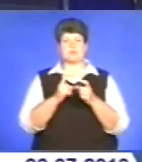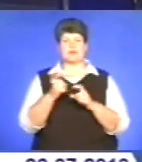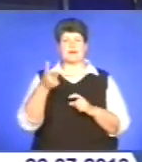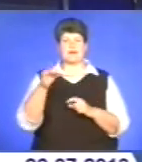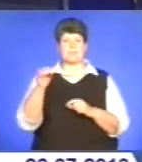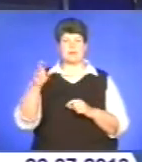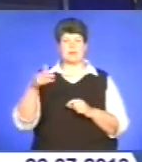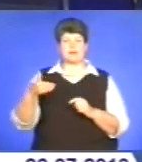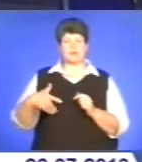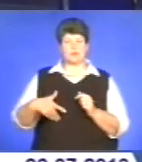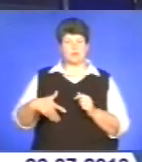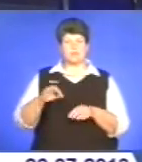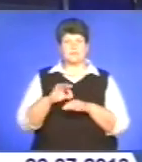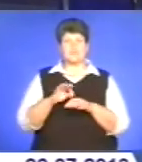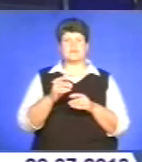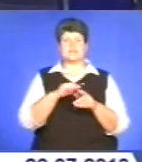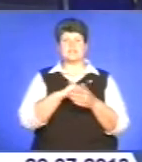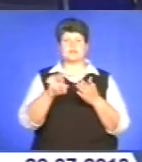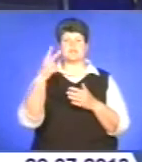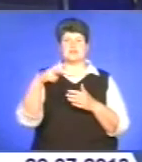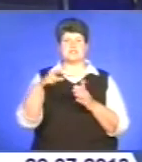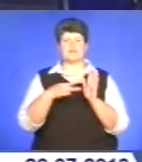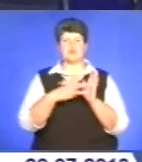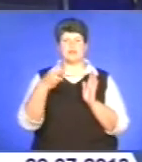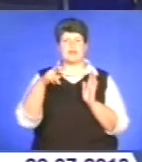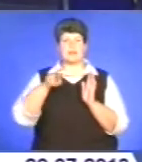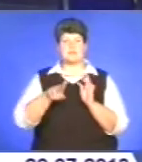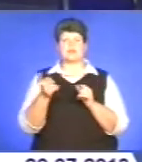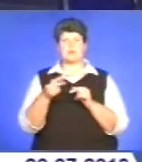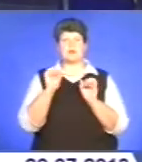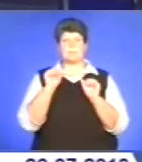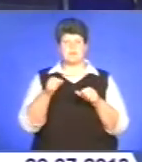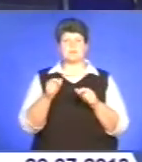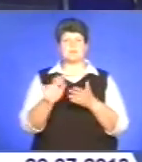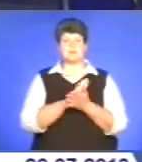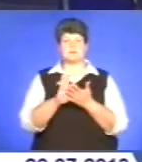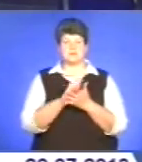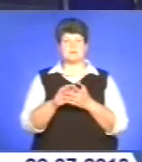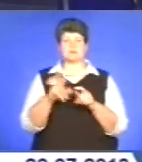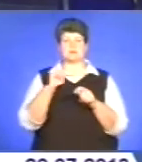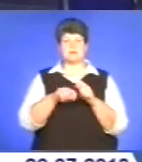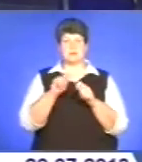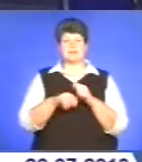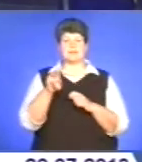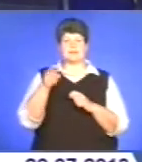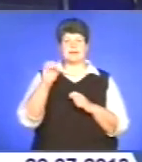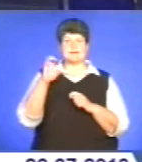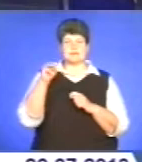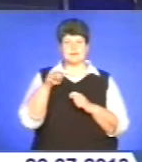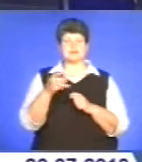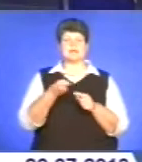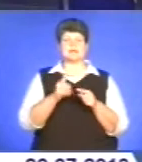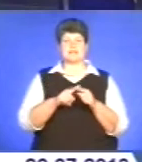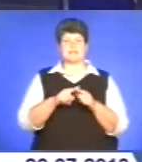який щорічно відзначають 28 липня, у Тернополі можна буде пройти безкоштовне експрес-тестування на цей вірус, а також